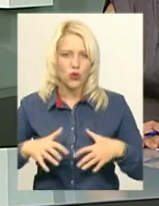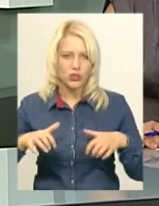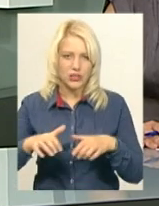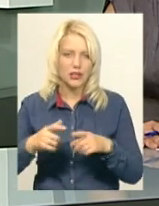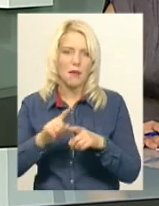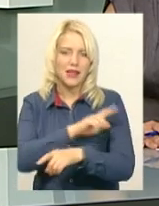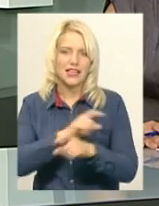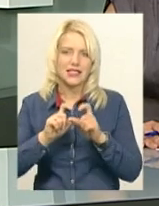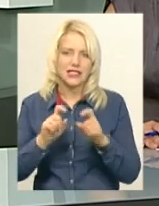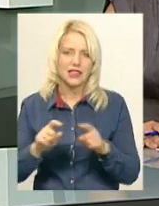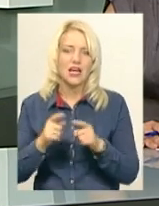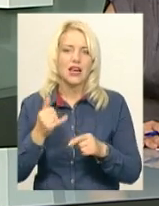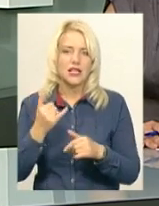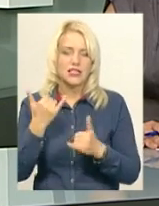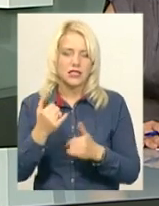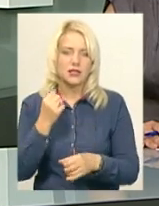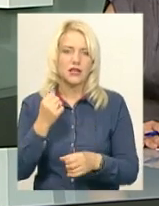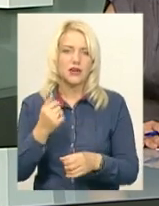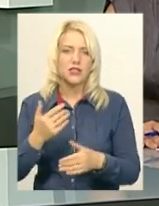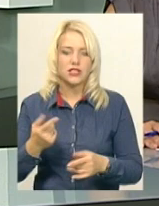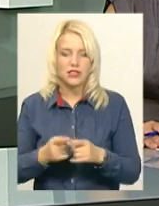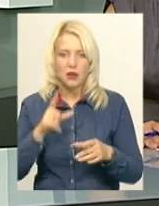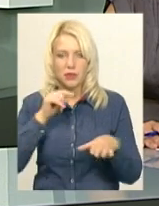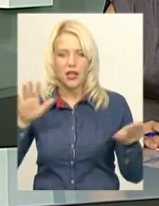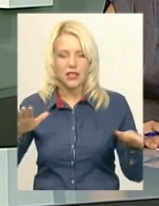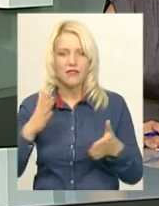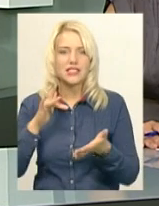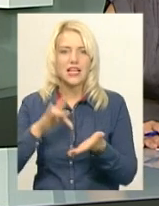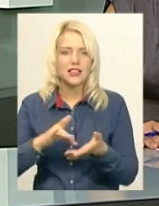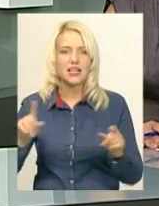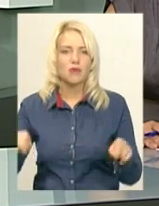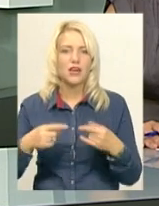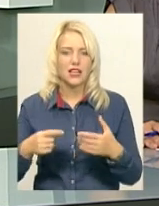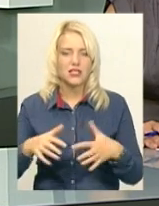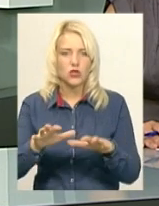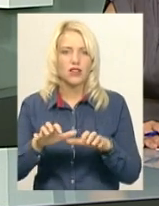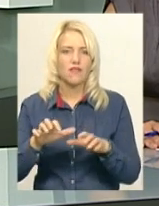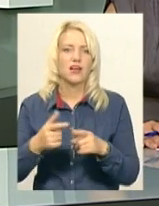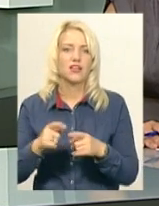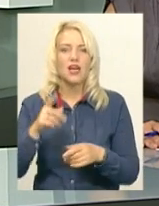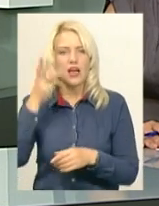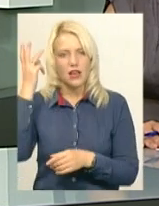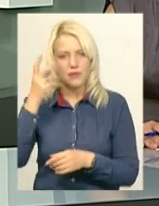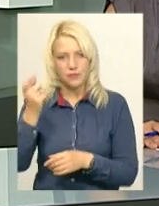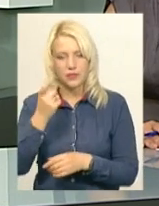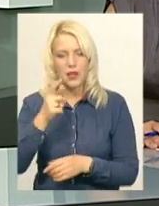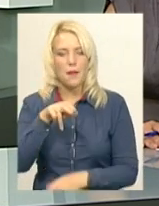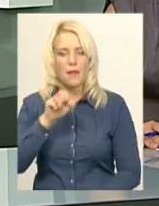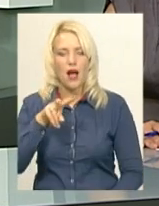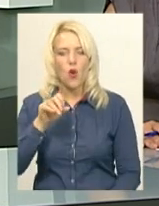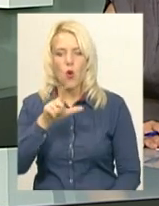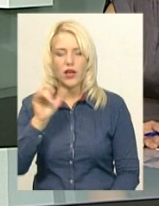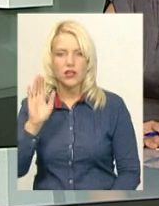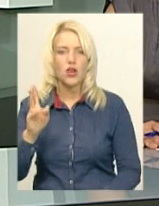Нині лелеки живуть у центрі реабілітації диких тварин, які належать хмельничанину Сергію Пальохіну. Хто стріляв у птахів, які